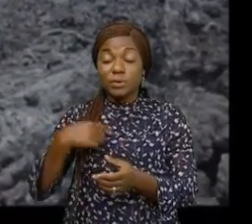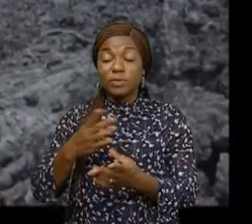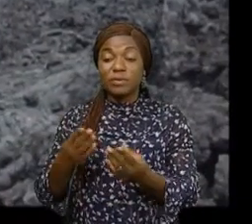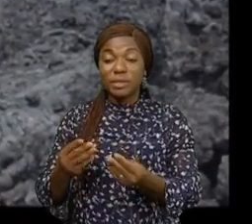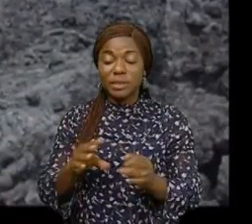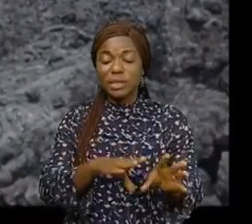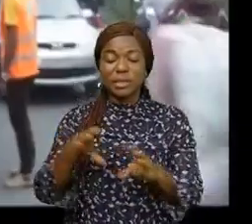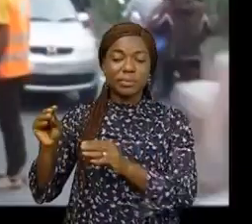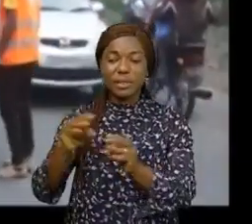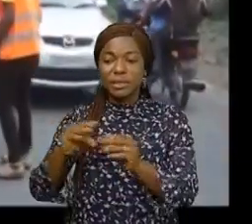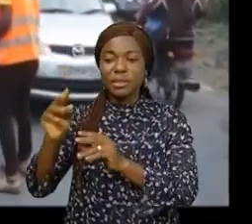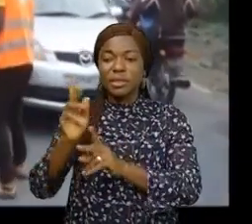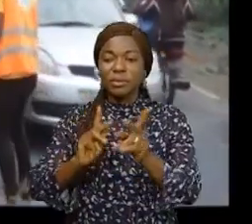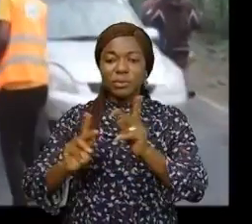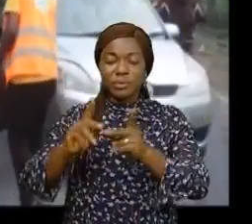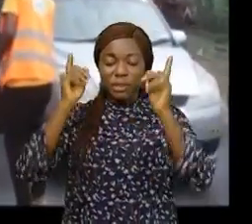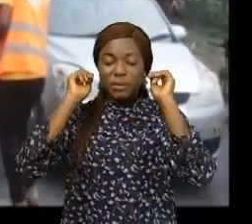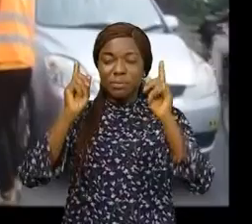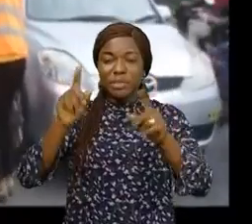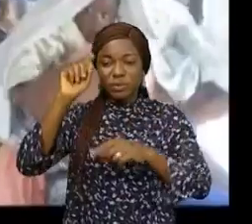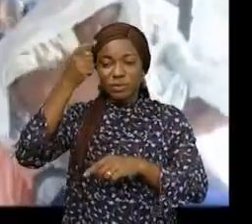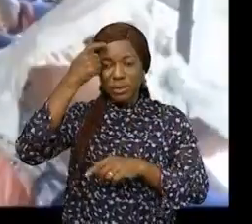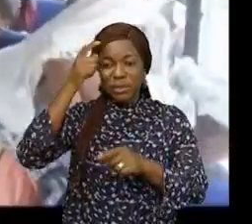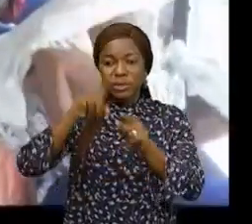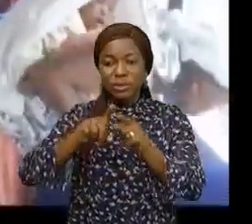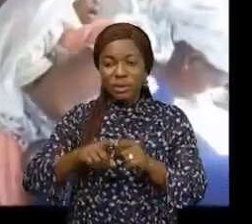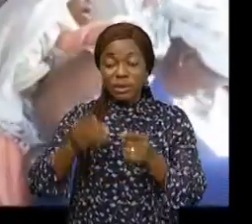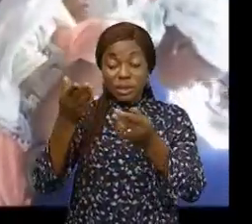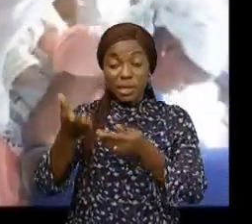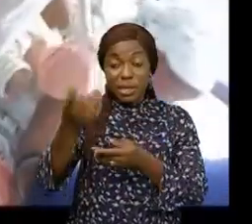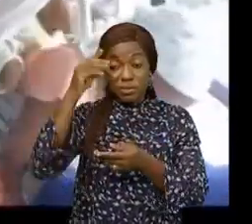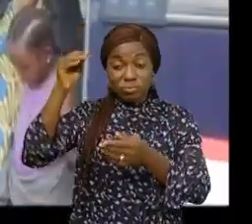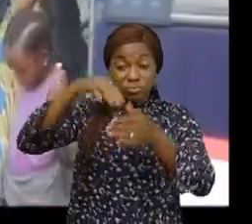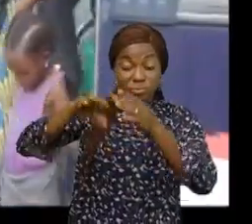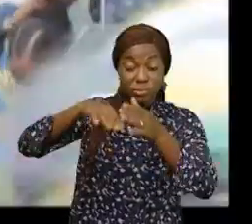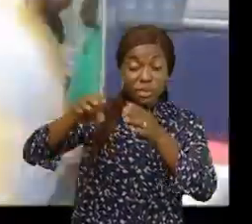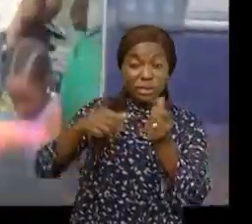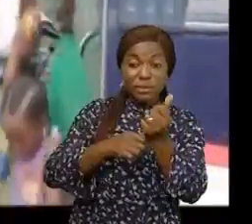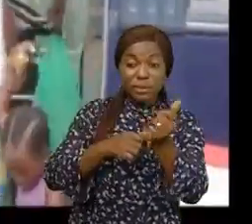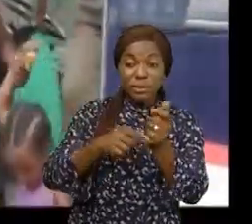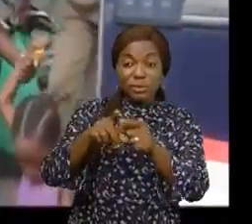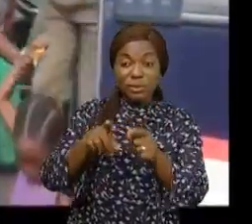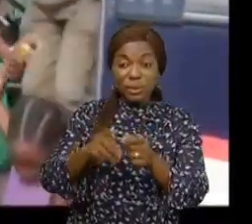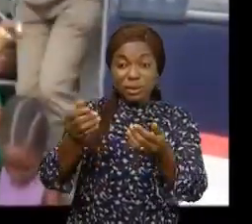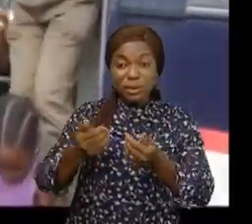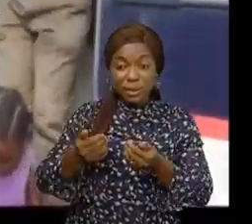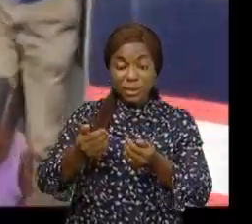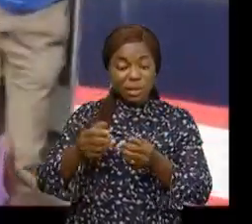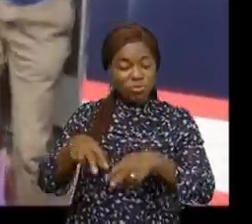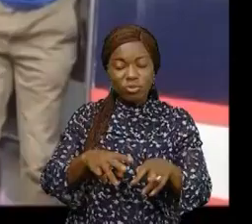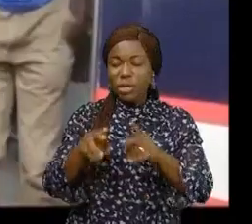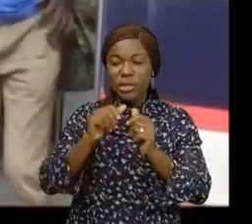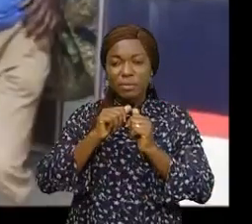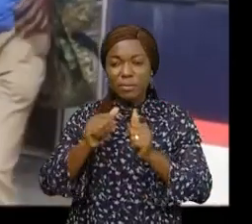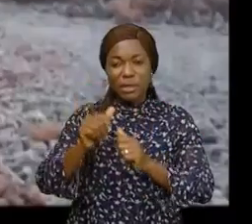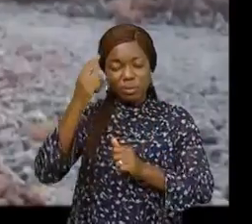le déplacement des populations, les bus du gouvernement ont été placés sur cet axe afin d'assouplir le trajet à ceux qui n'ont pas eu de moyens propres